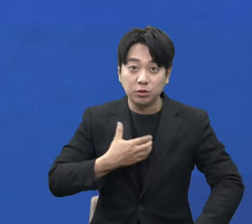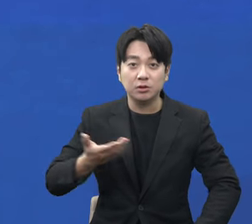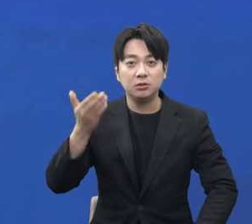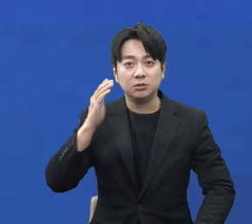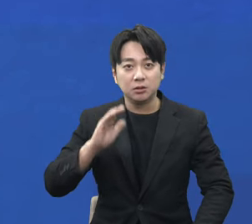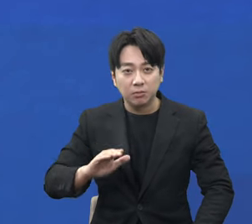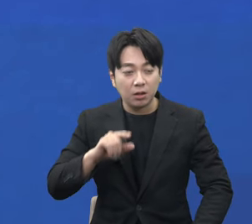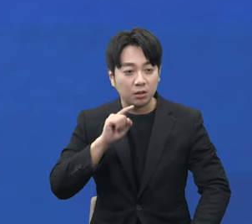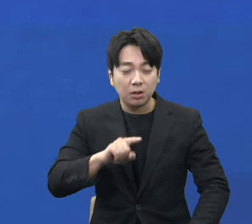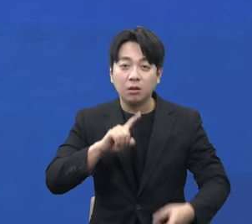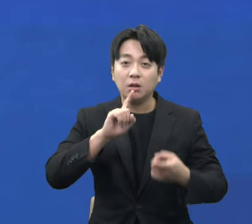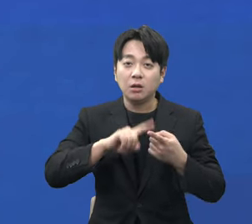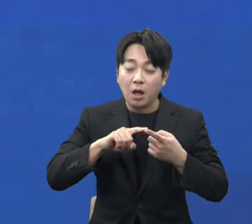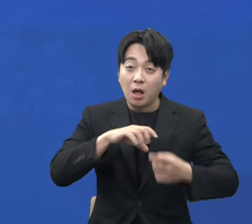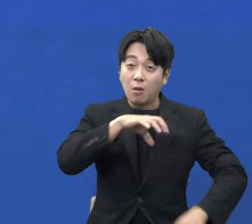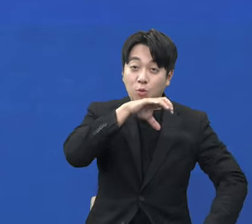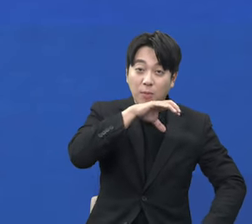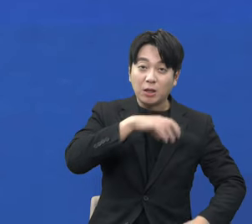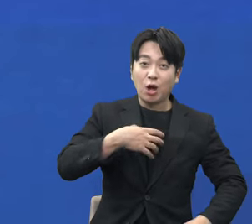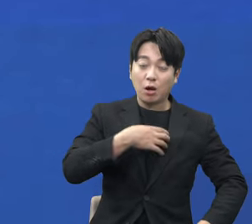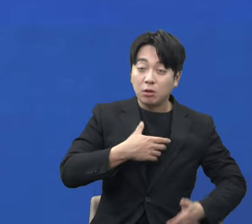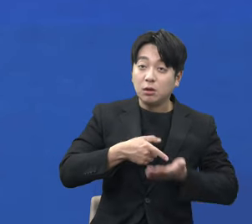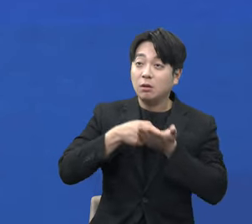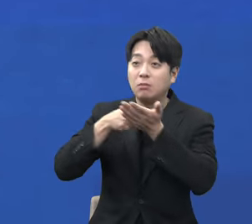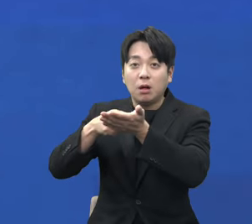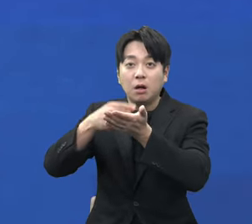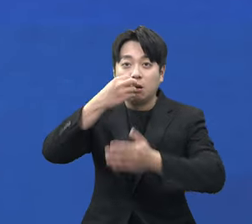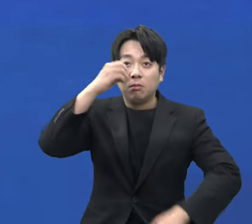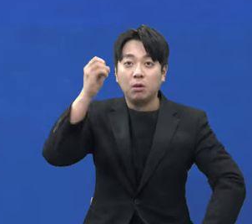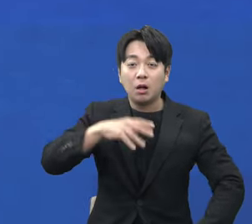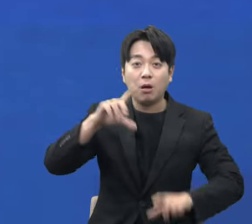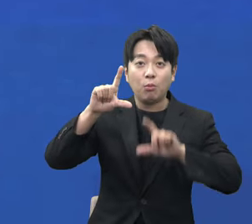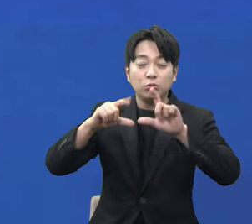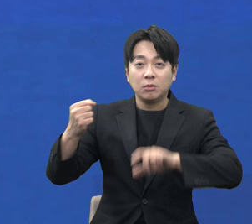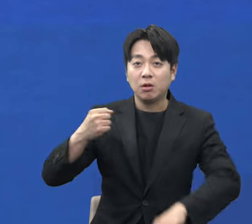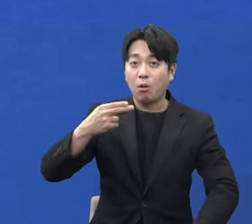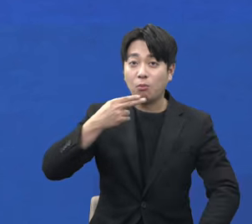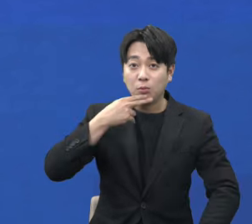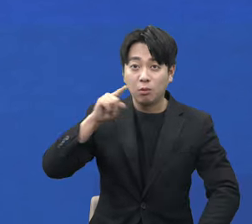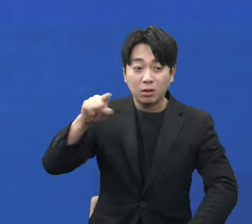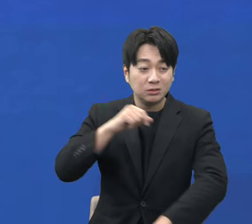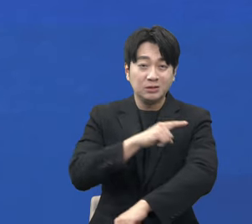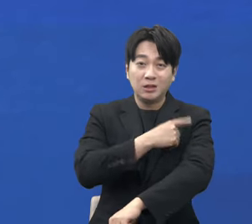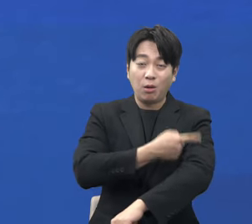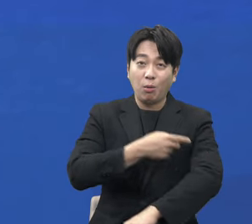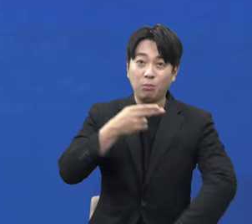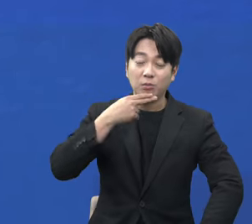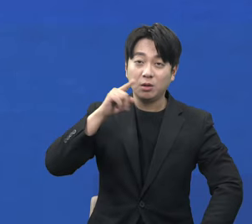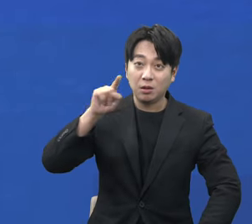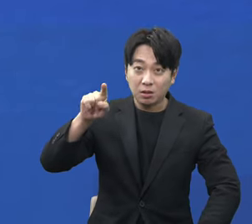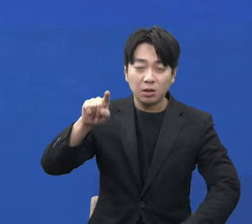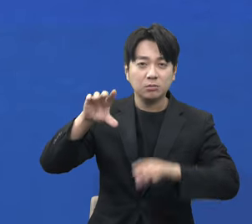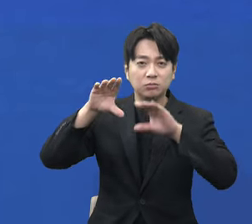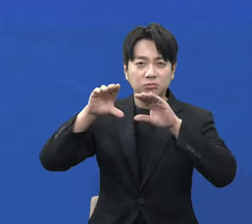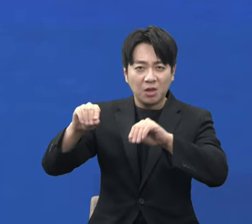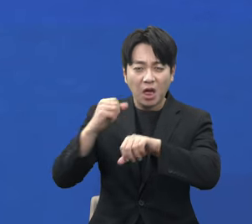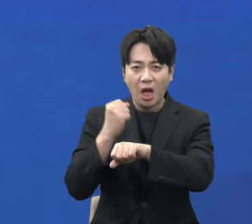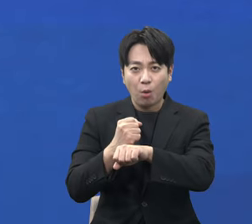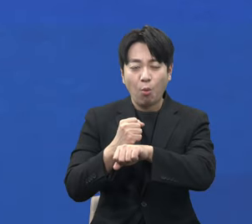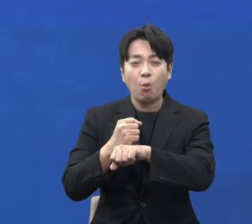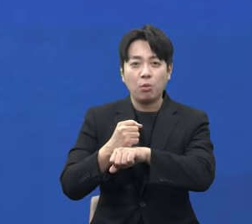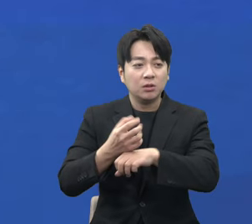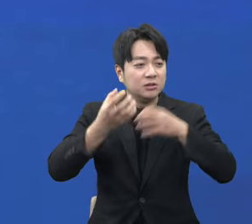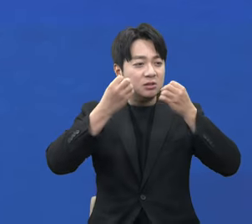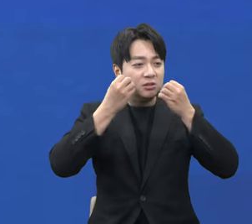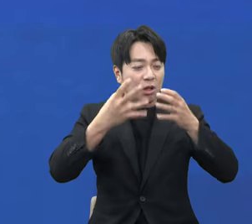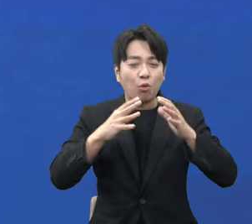볼 수 없습니다. 윤석열 정부 농정의 무능함을 끝내고 유능한 민주당 정부의 농정을 준비하는